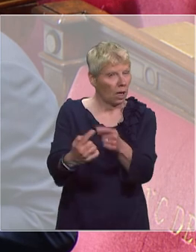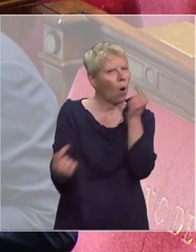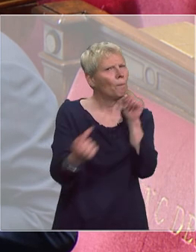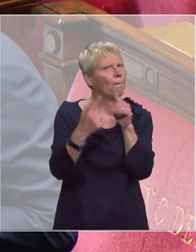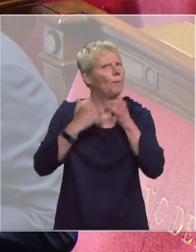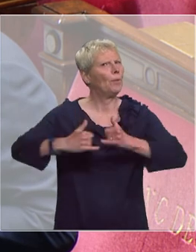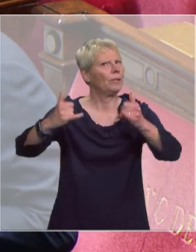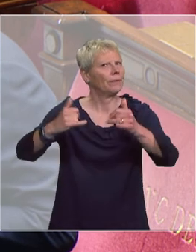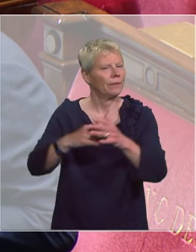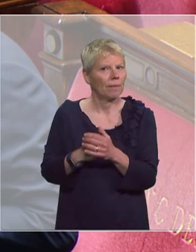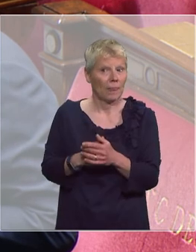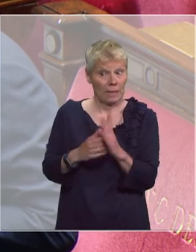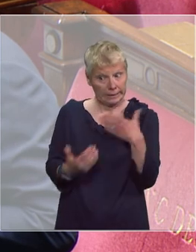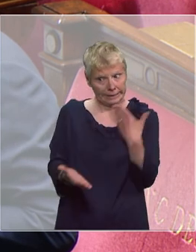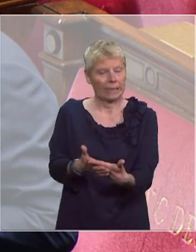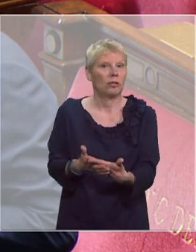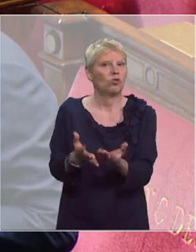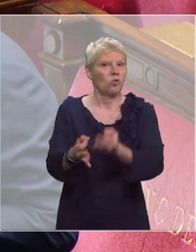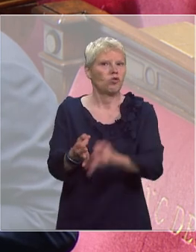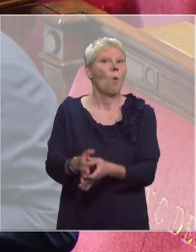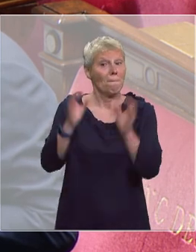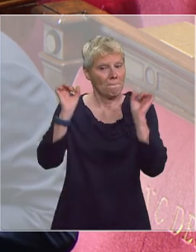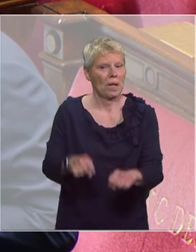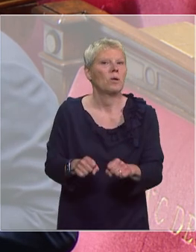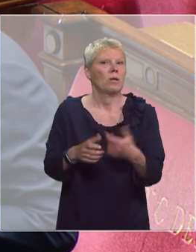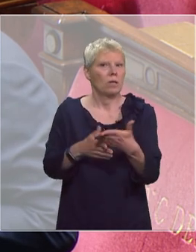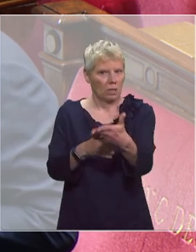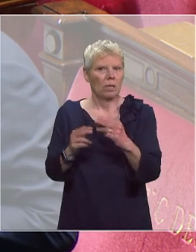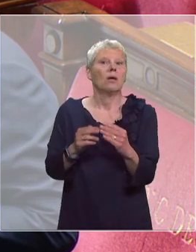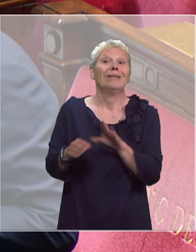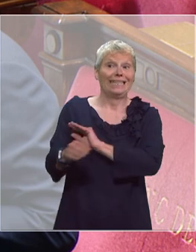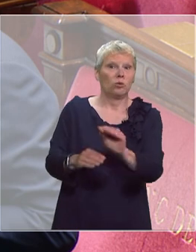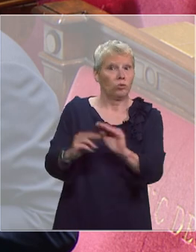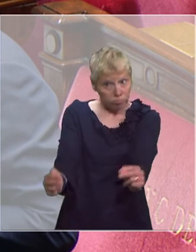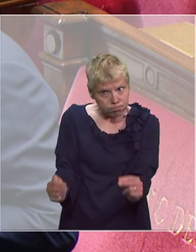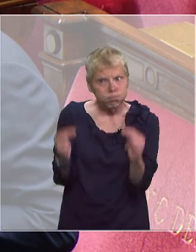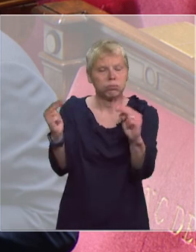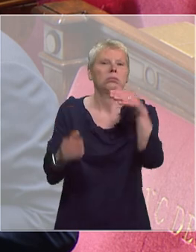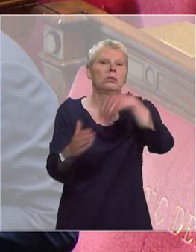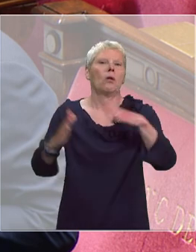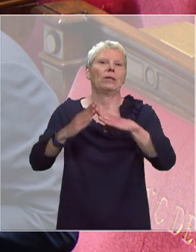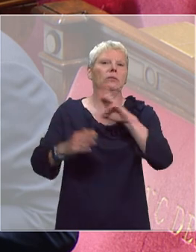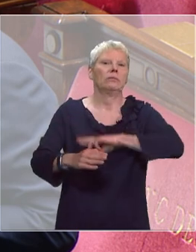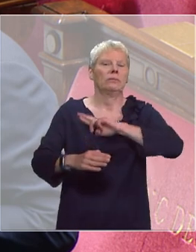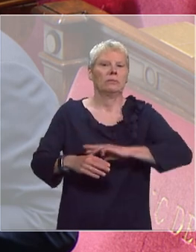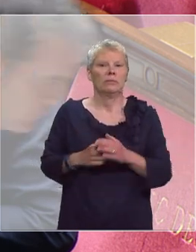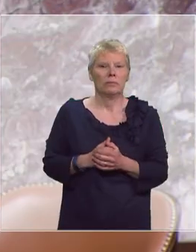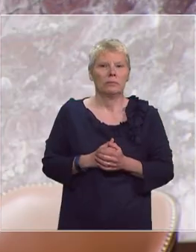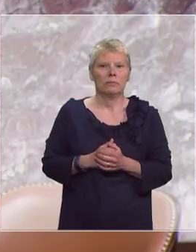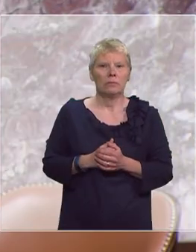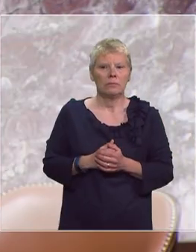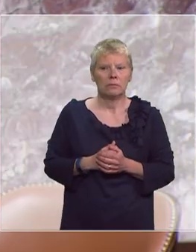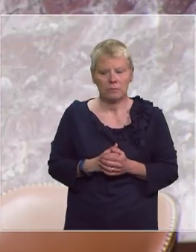parce que c'est à ce prix que nous pourrons encore renforcer le niveau de sécurisation au sein des EHPAD. Merci,